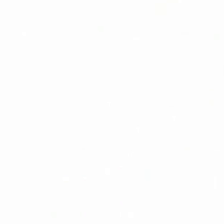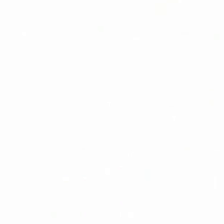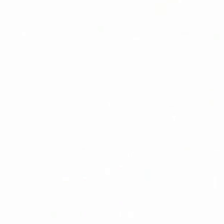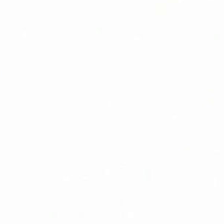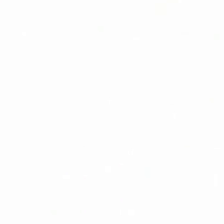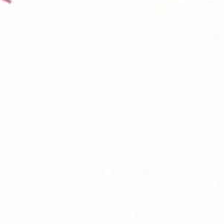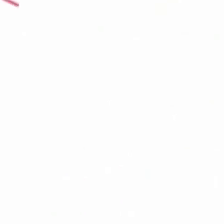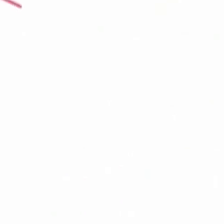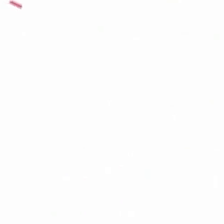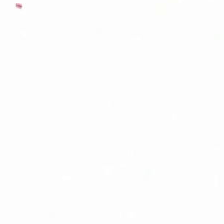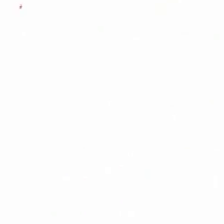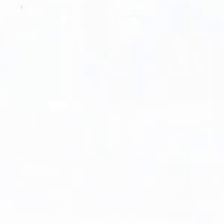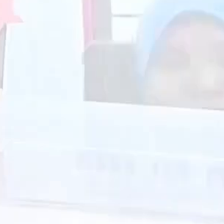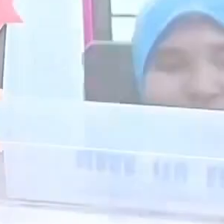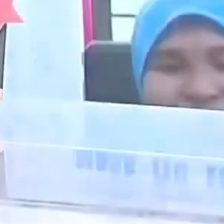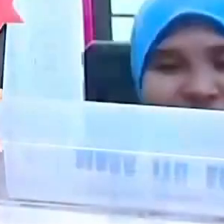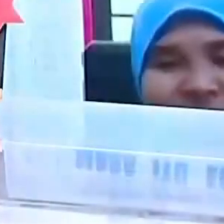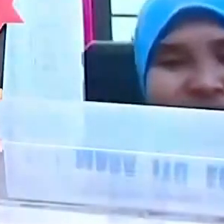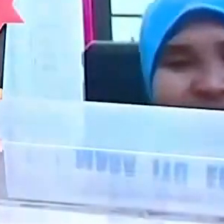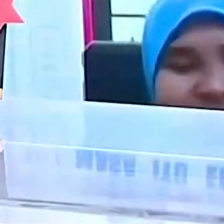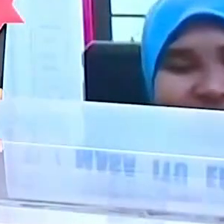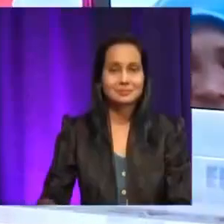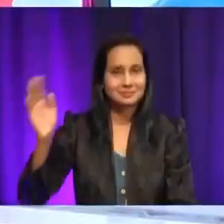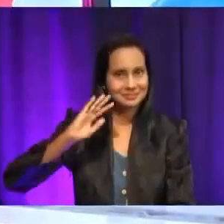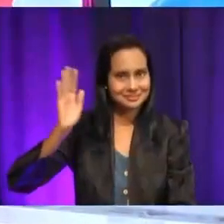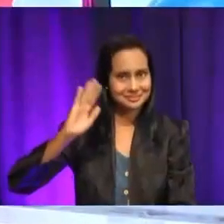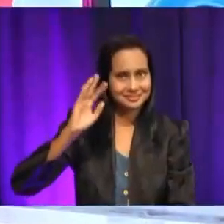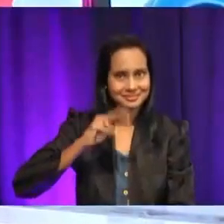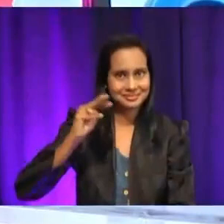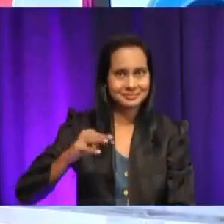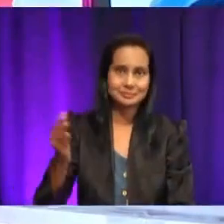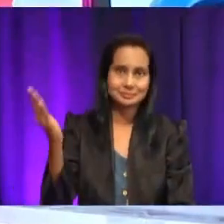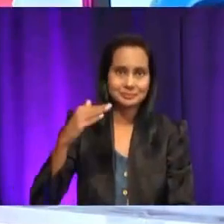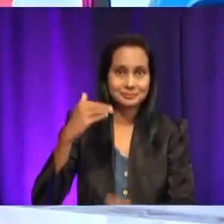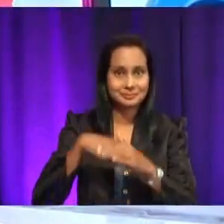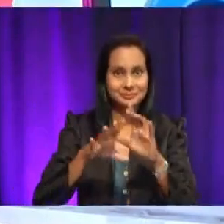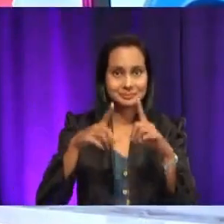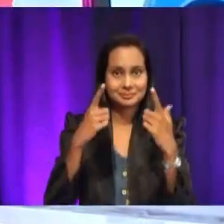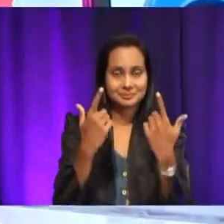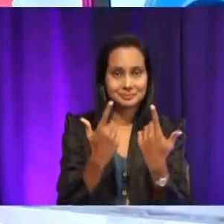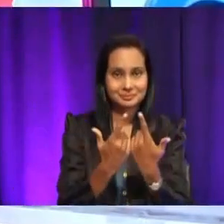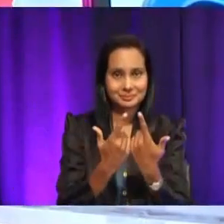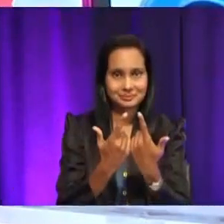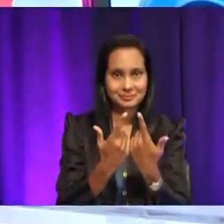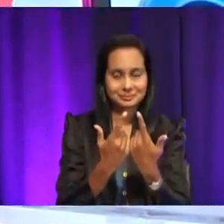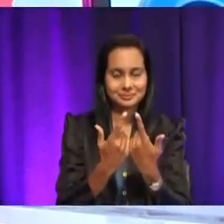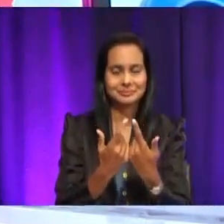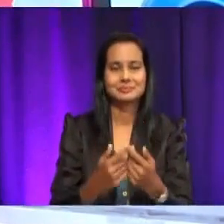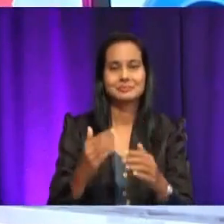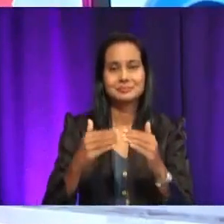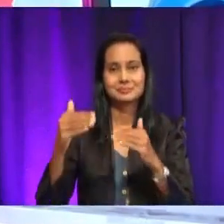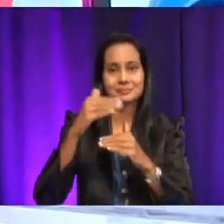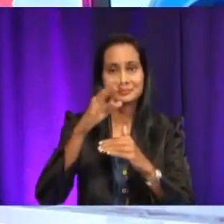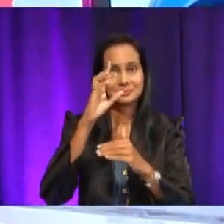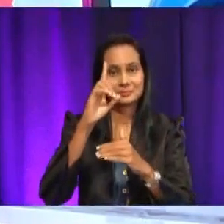Dedeh TV KPM Hai murid-murid. Jom kita masuk kelas hari ini. Kita dalam slot tahap satu bagi mata